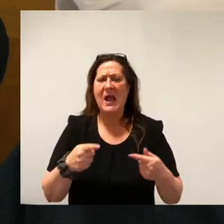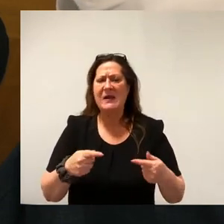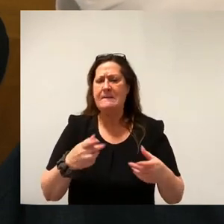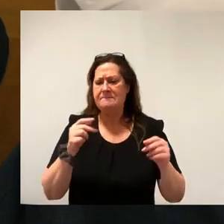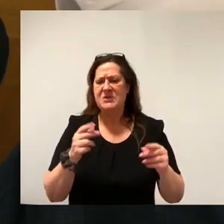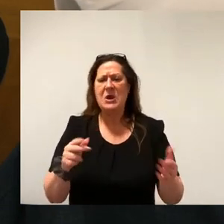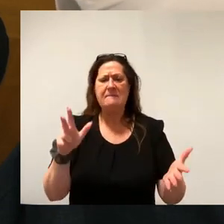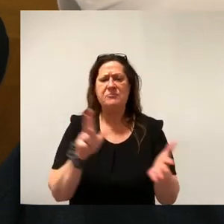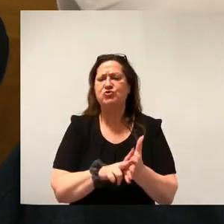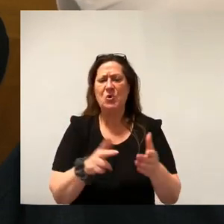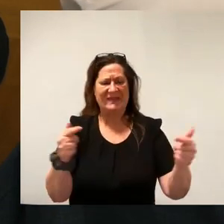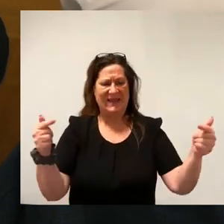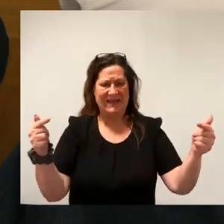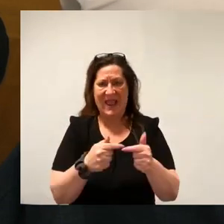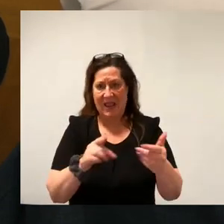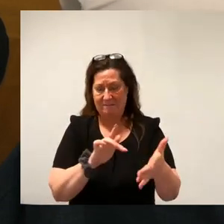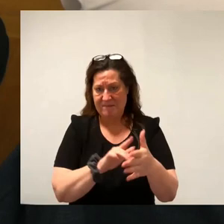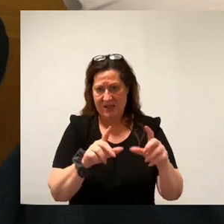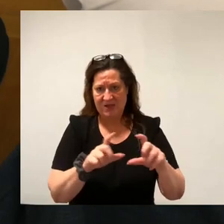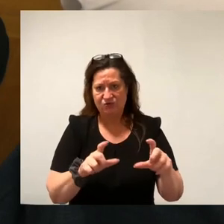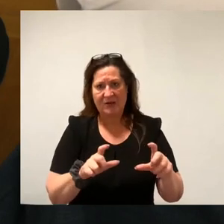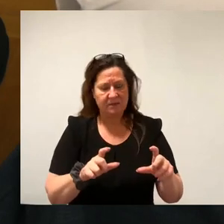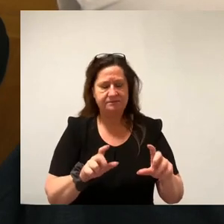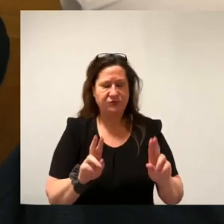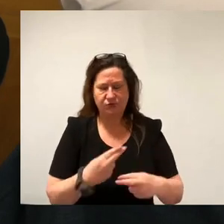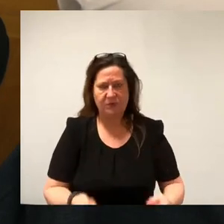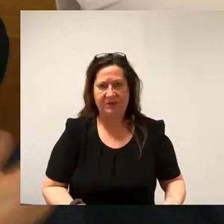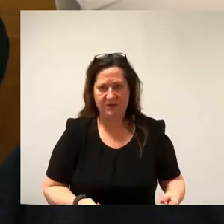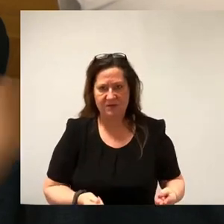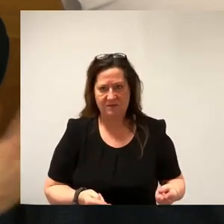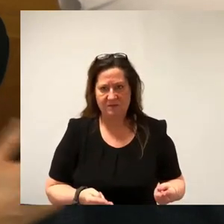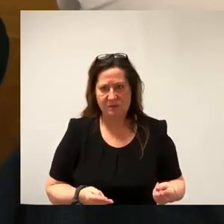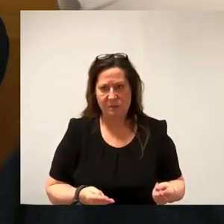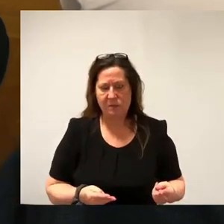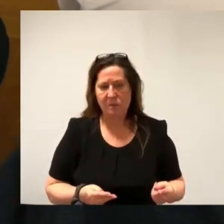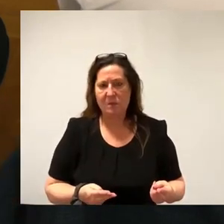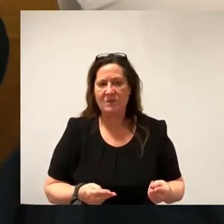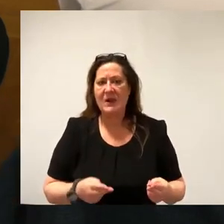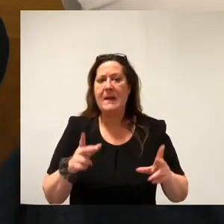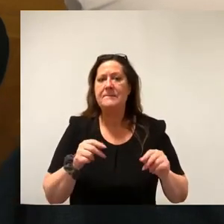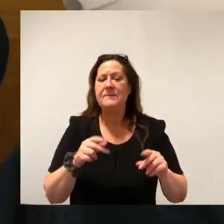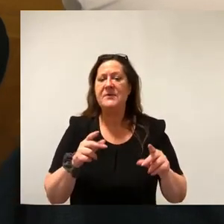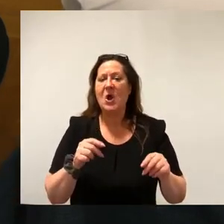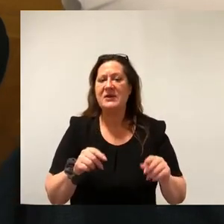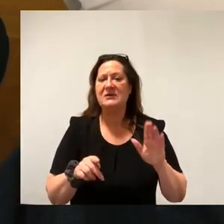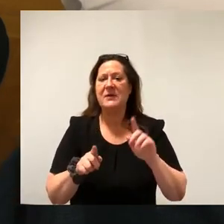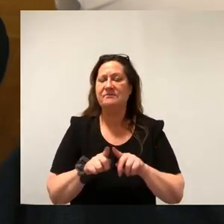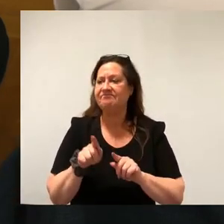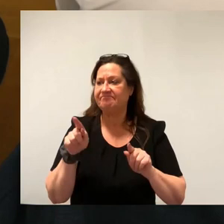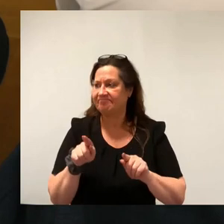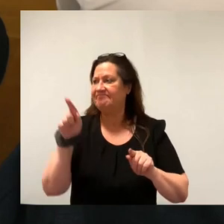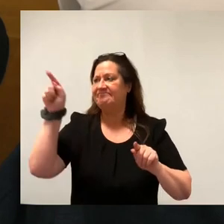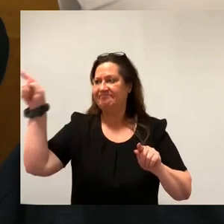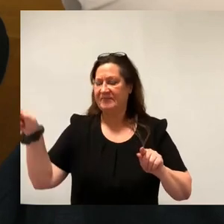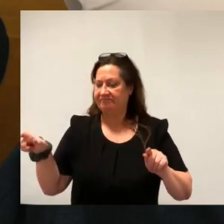das ist eigentlich Quatsch. Man kann feststellen, dass es hier so auf der Seite ganz außen und auf der Seite ganz außen Leute